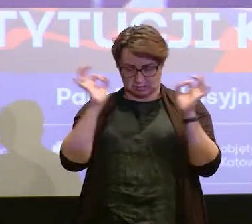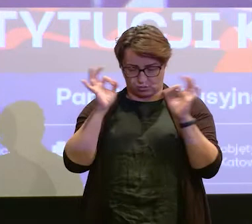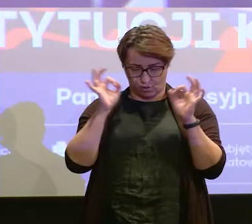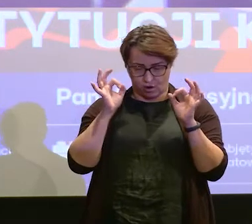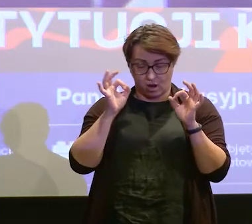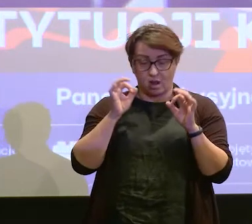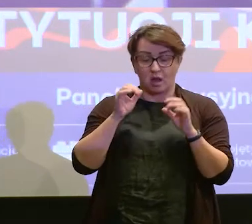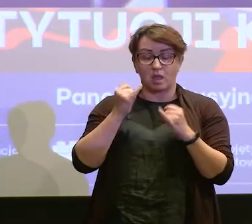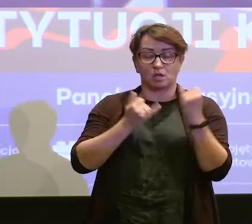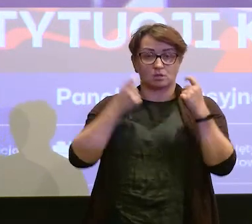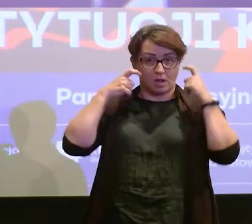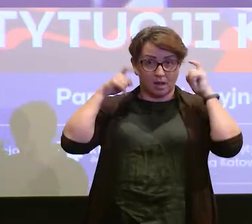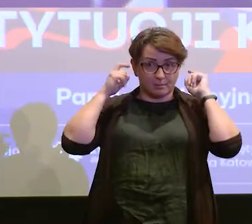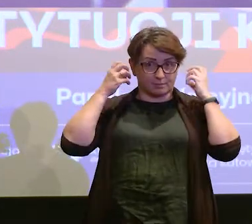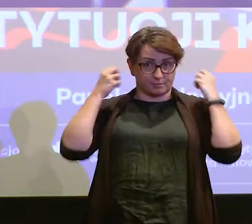KONIEC